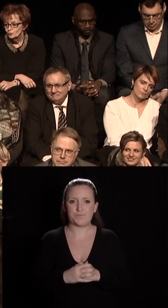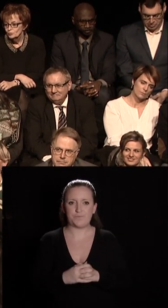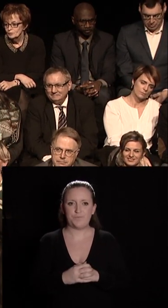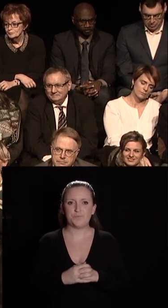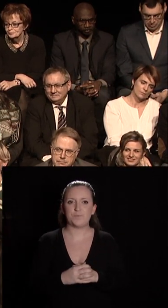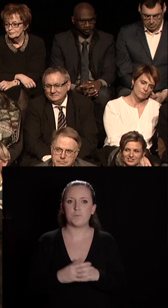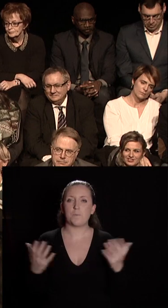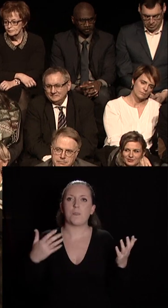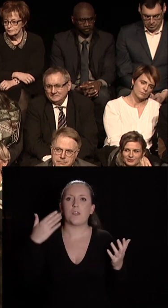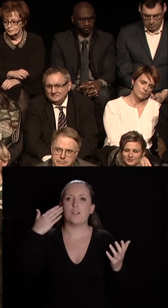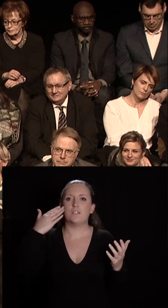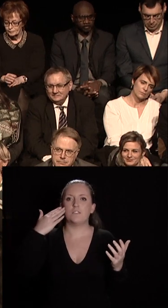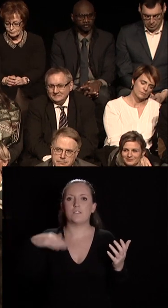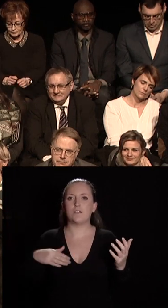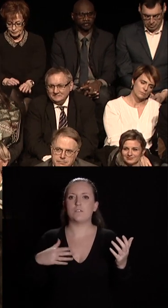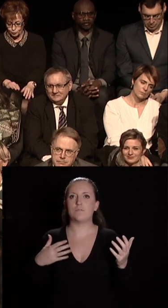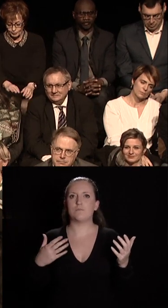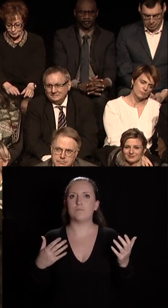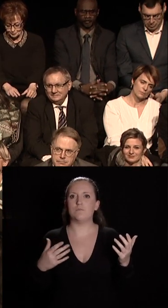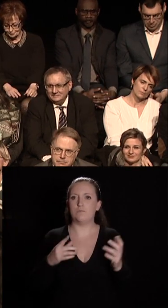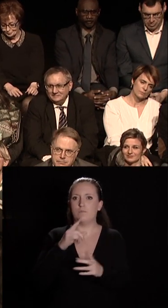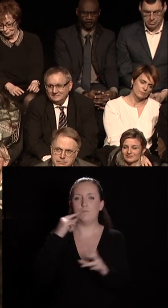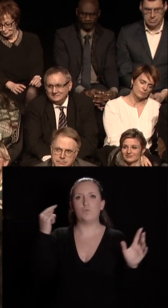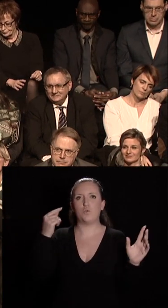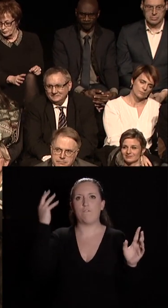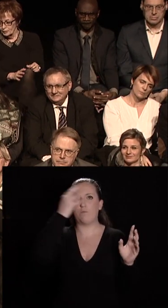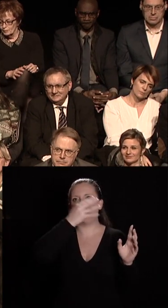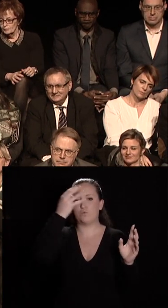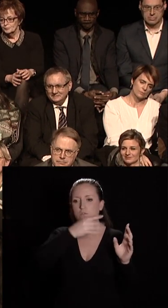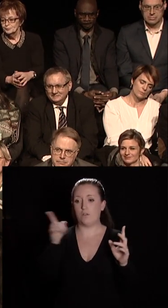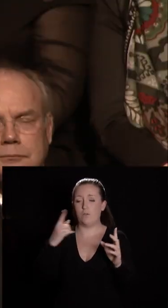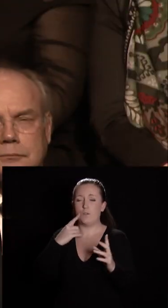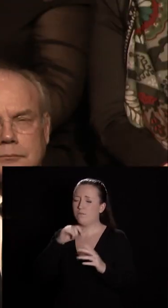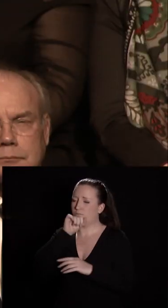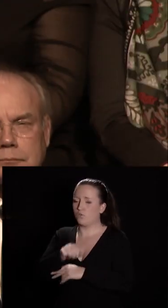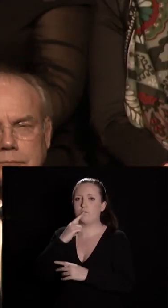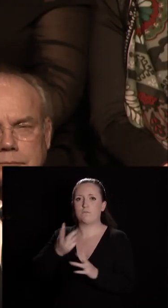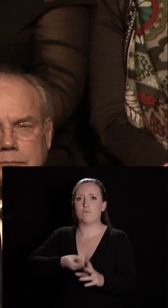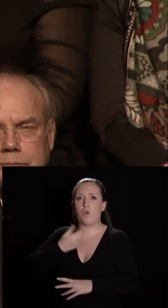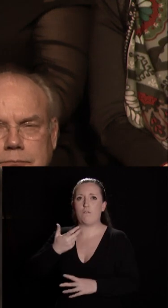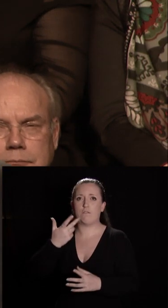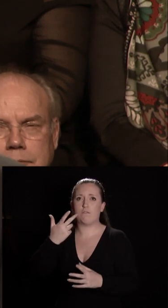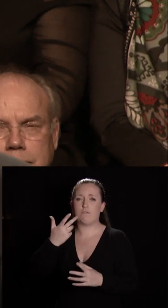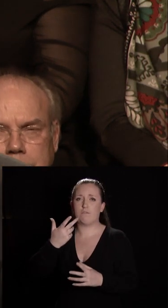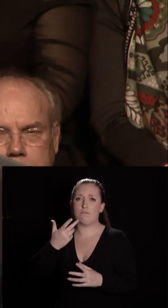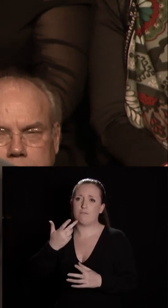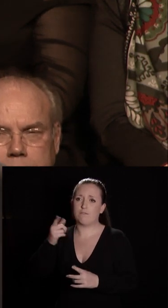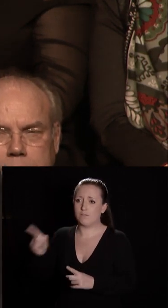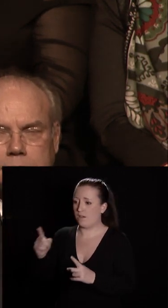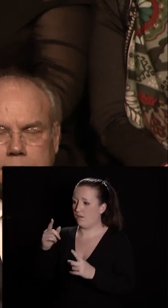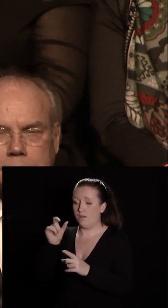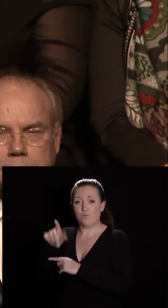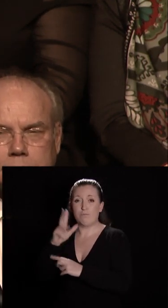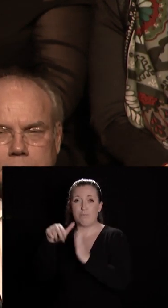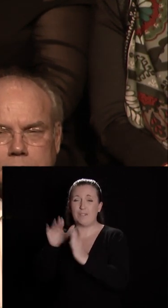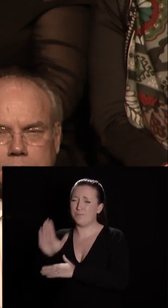il faut savoir que Laurent Fabius est un amoureux des oeuvres d'art et notamment de ce peintre Nicolas de Stal et il était venu